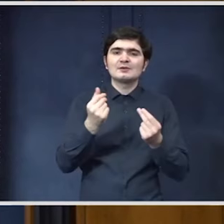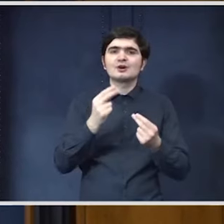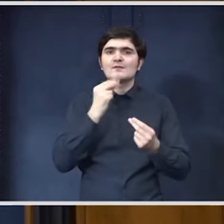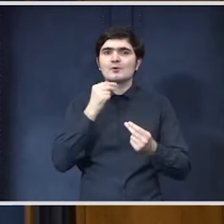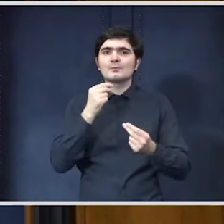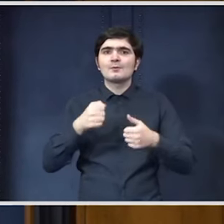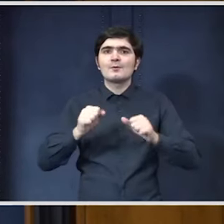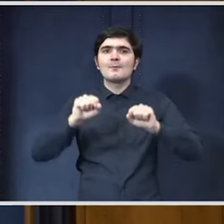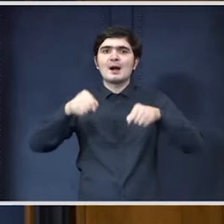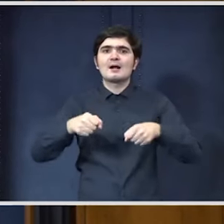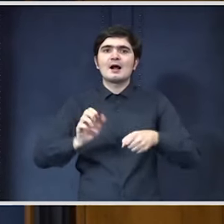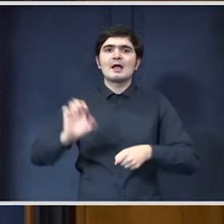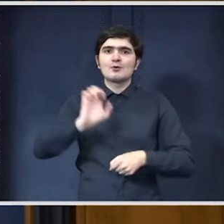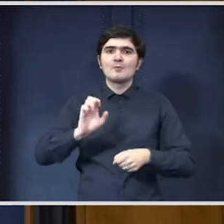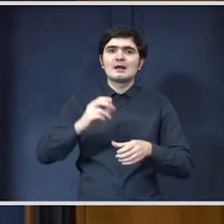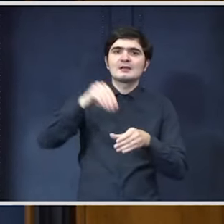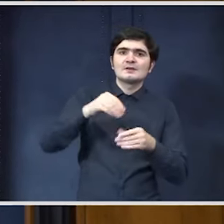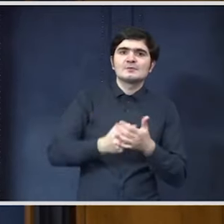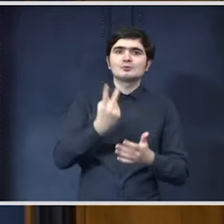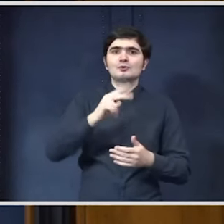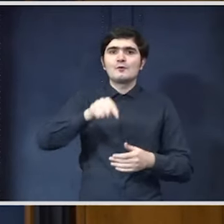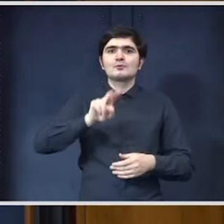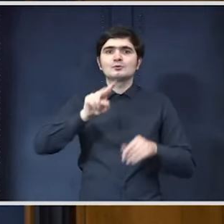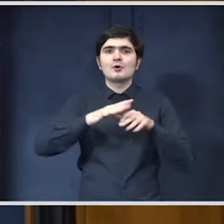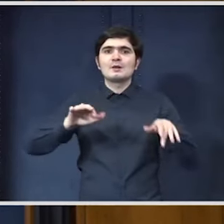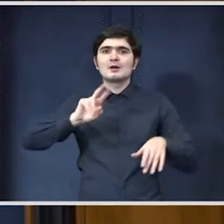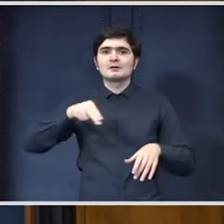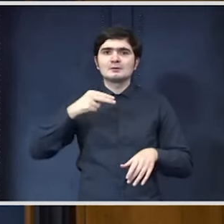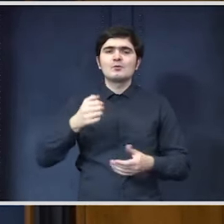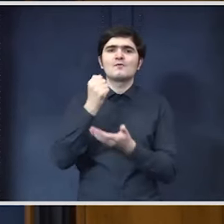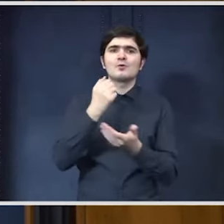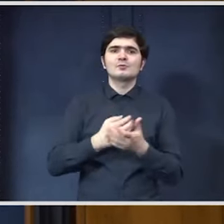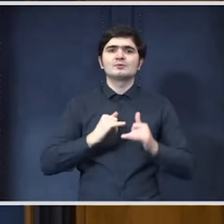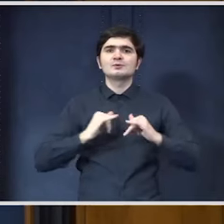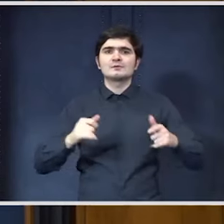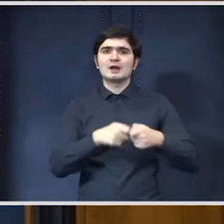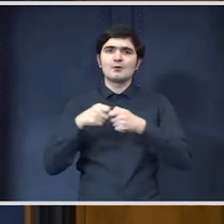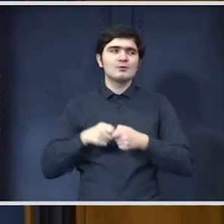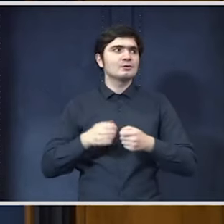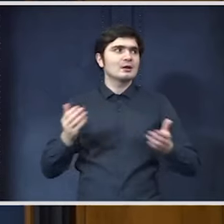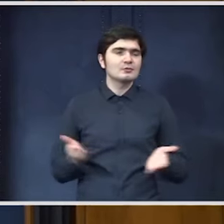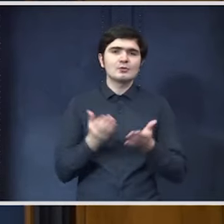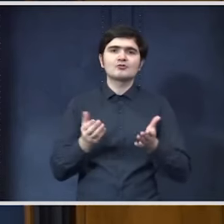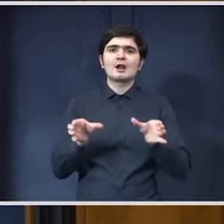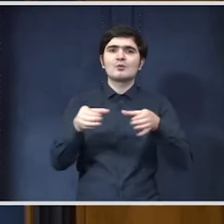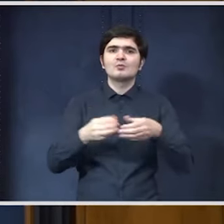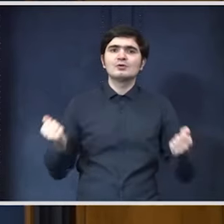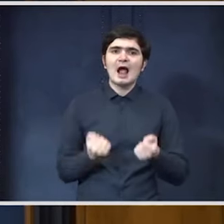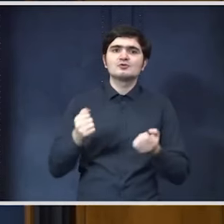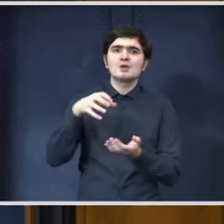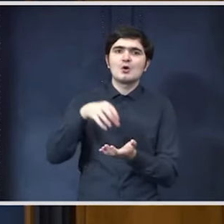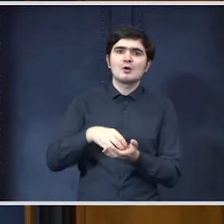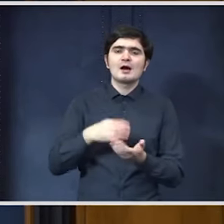2,2 miliarde de euro. Fondul pentru dezvoltare comunitară, încurajarea grupurilor de acțiune locală să